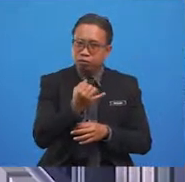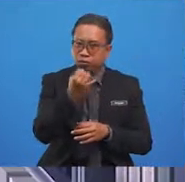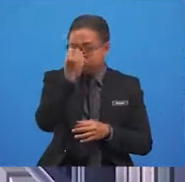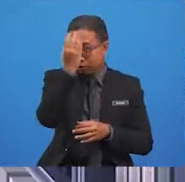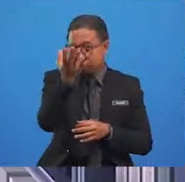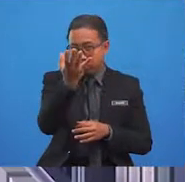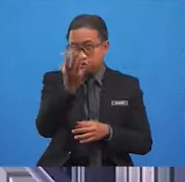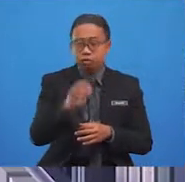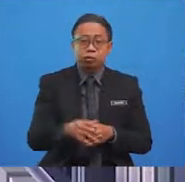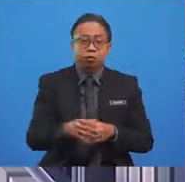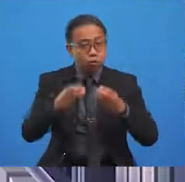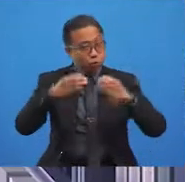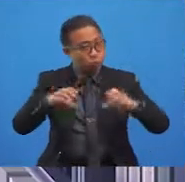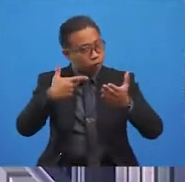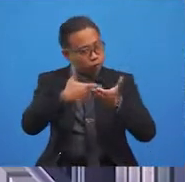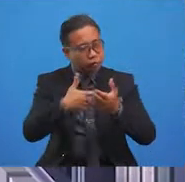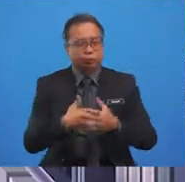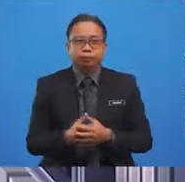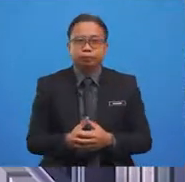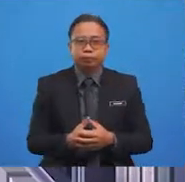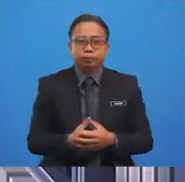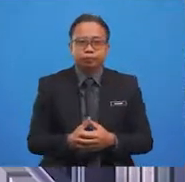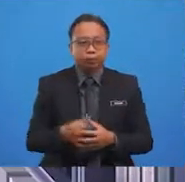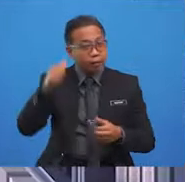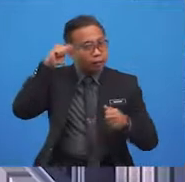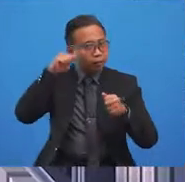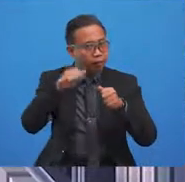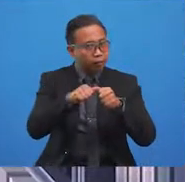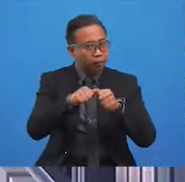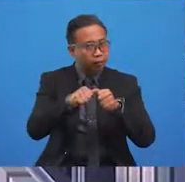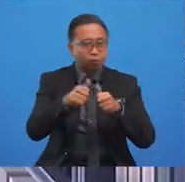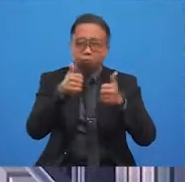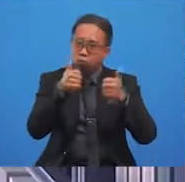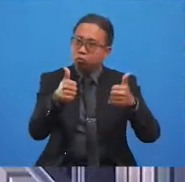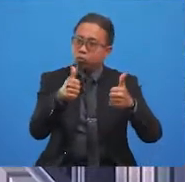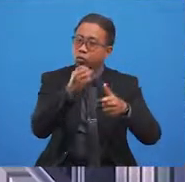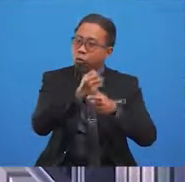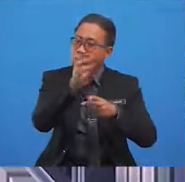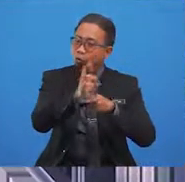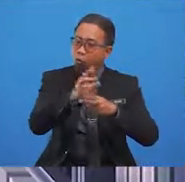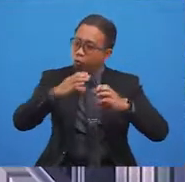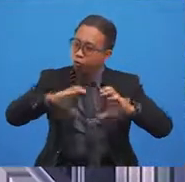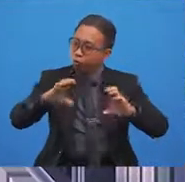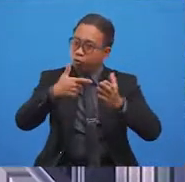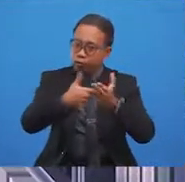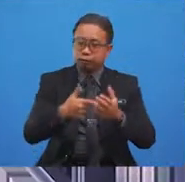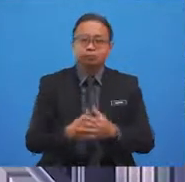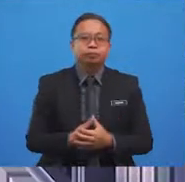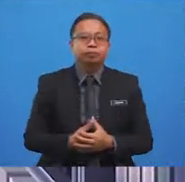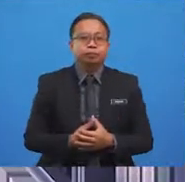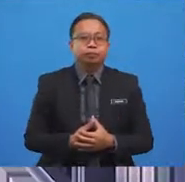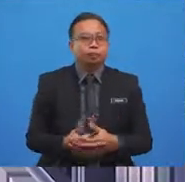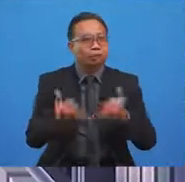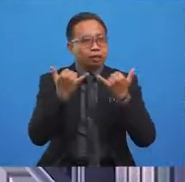say try again. All right, so remember it's good job or try again. Now,